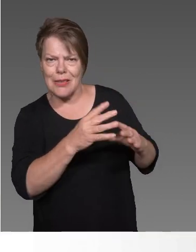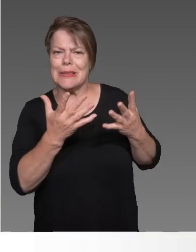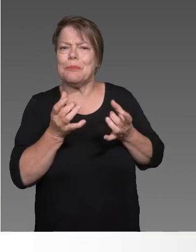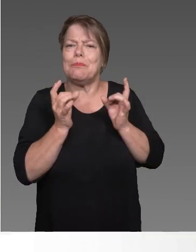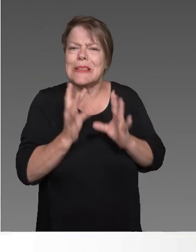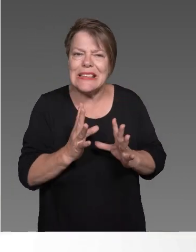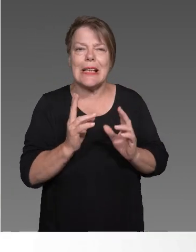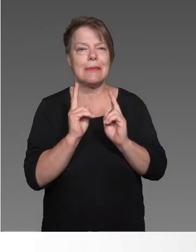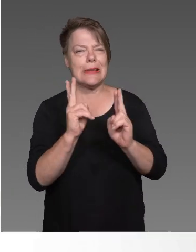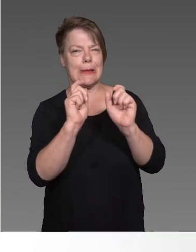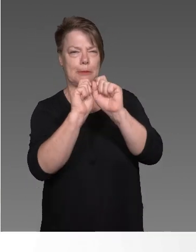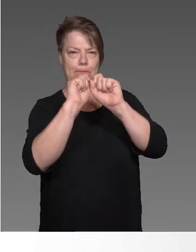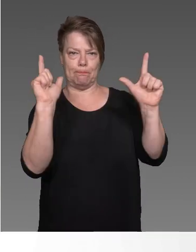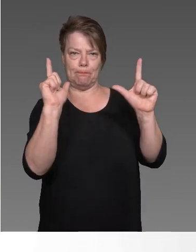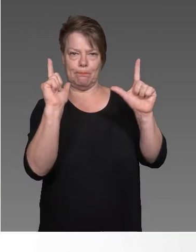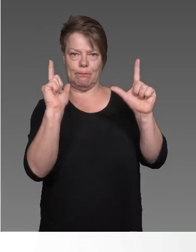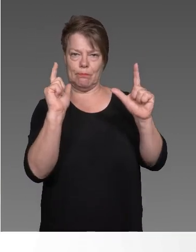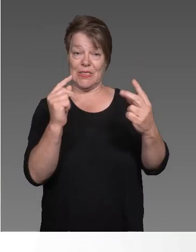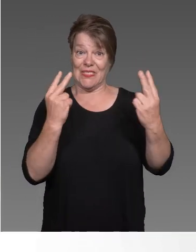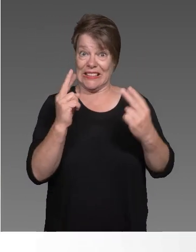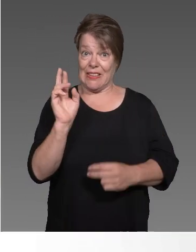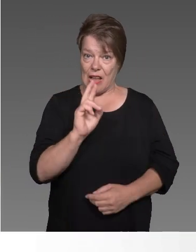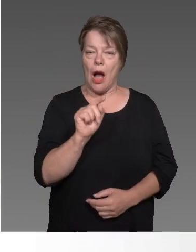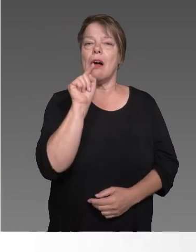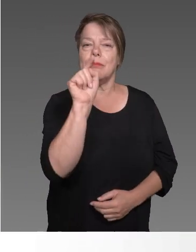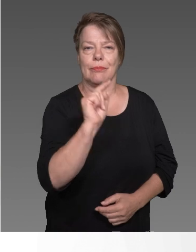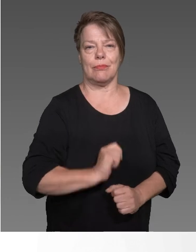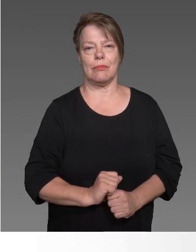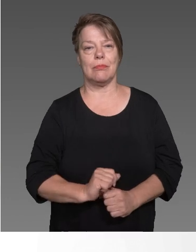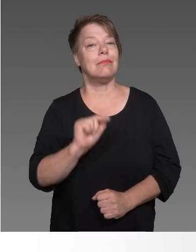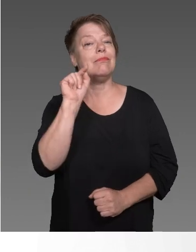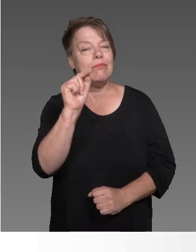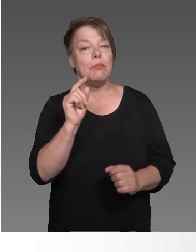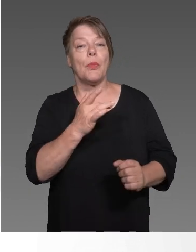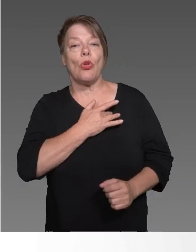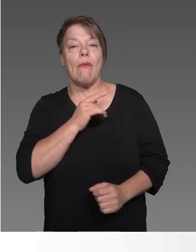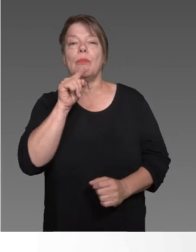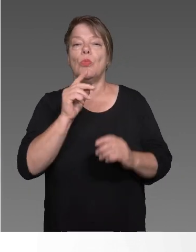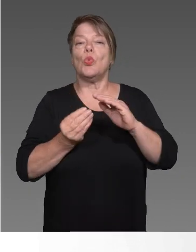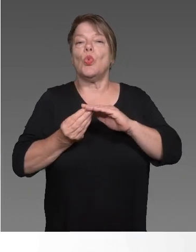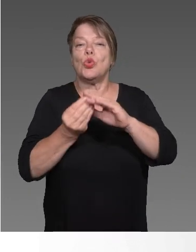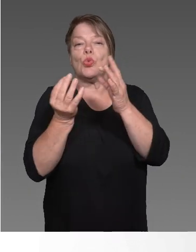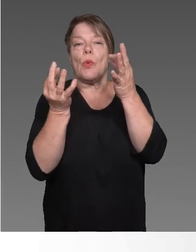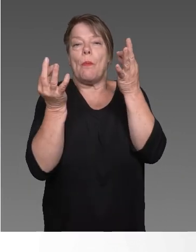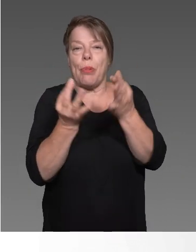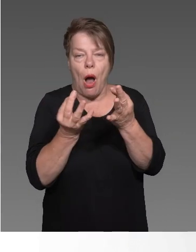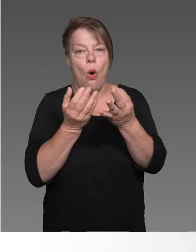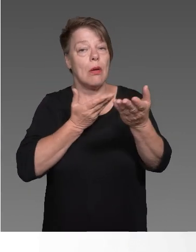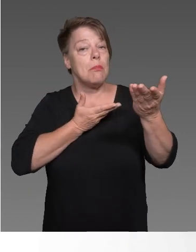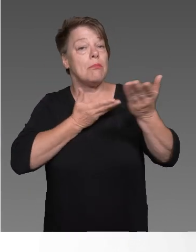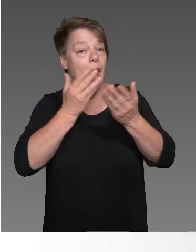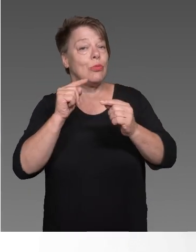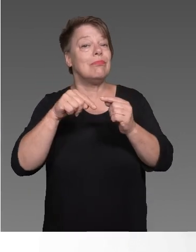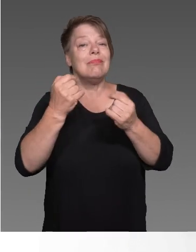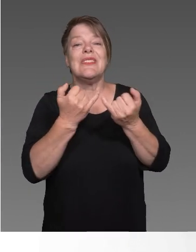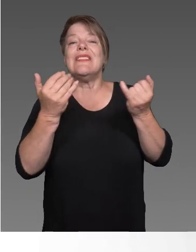das Geschehene einzuordnen. Sie als betroffene bzw. ratsuchende Person stehen dabei im Mittelpunkt und entscheiden selbst, wie Sie